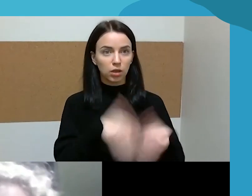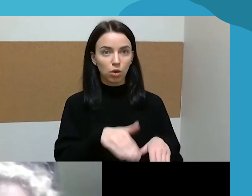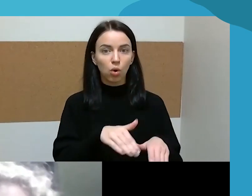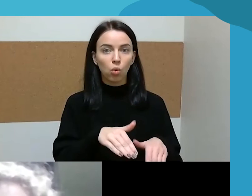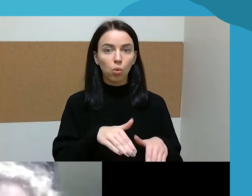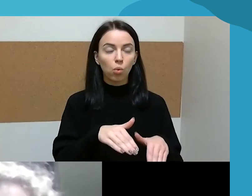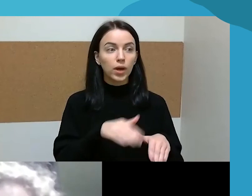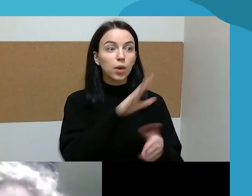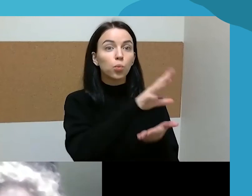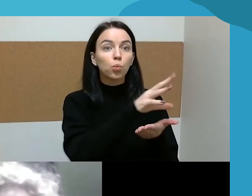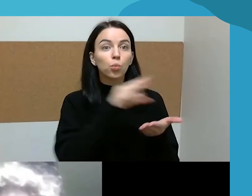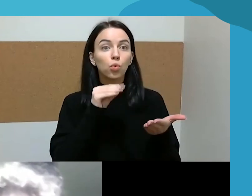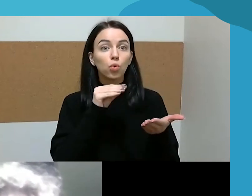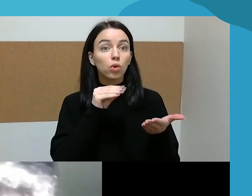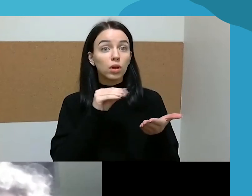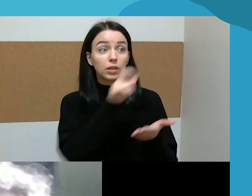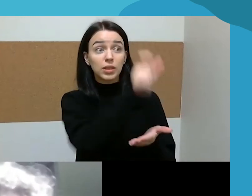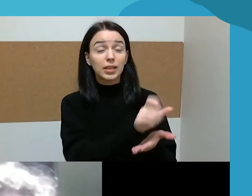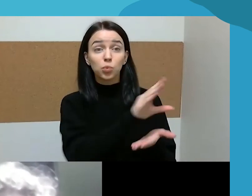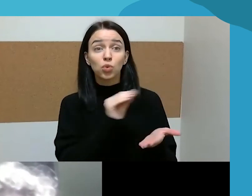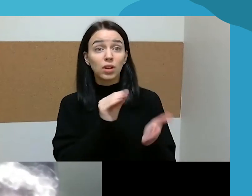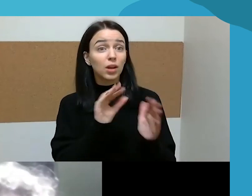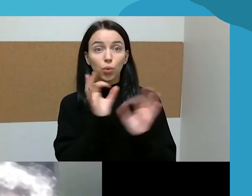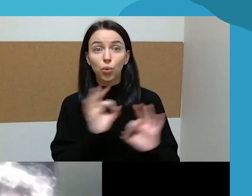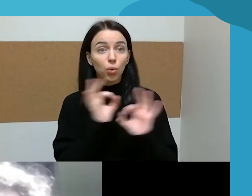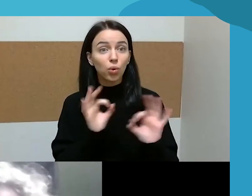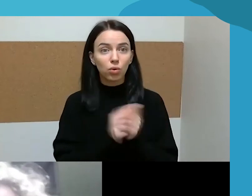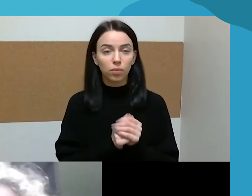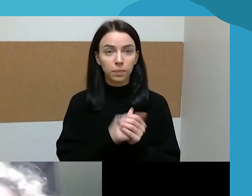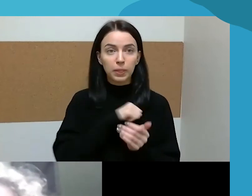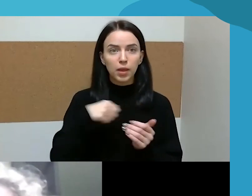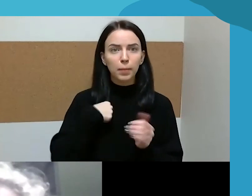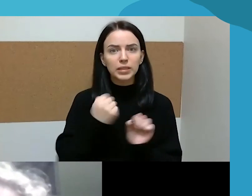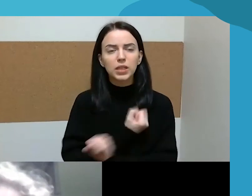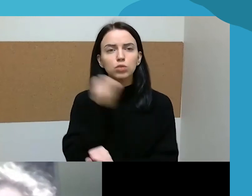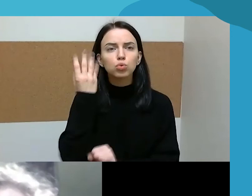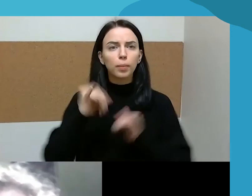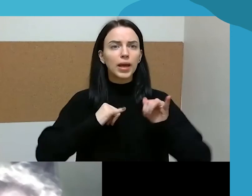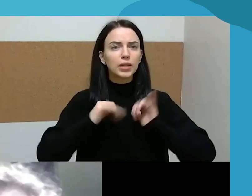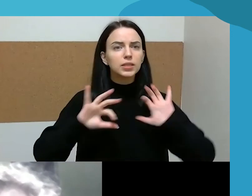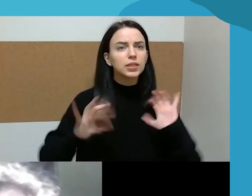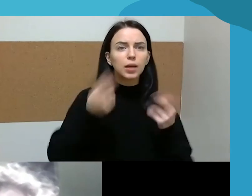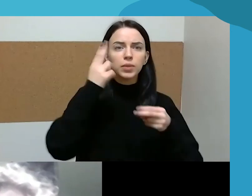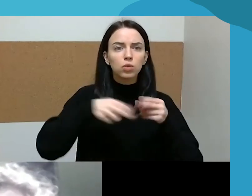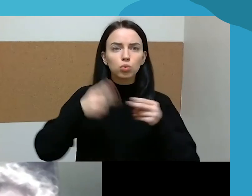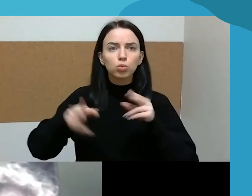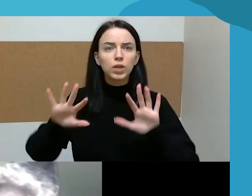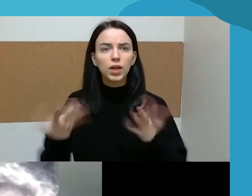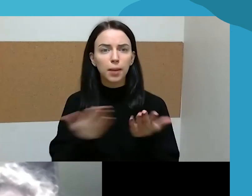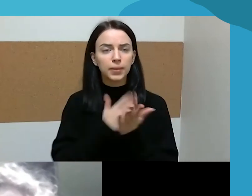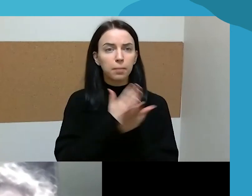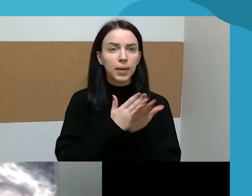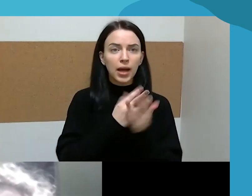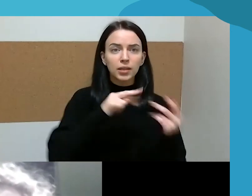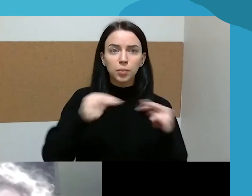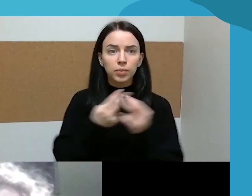elgtis. Ir tu daug ką turi atrasti, permastyti ir priimti kažkokius tais sprendimus, keisti praktikas, tai yra didelis